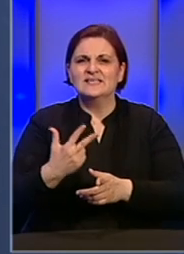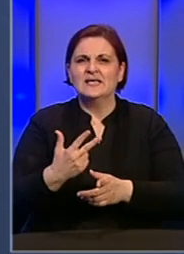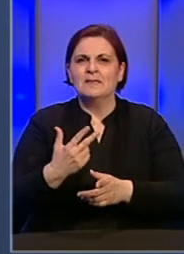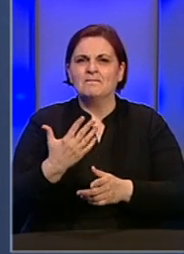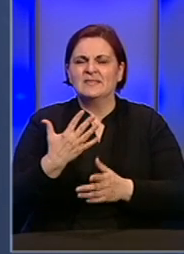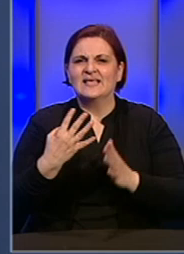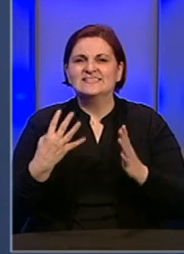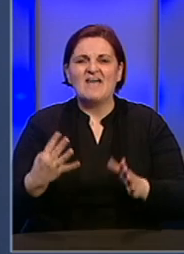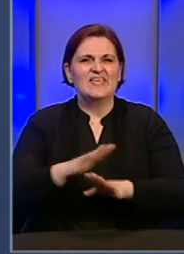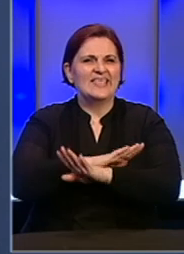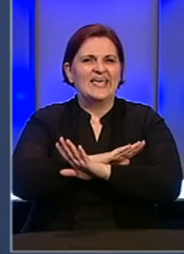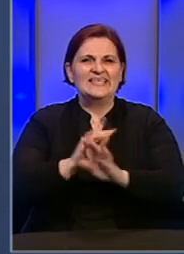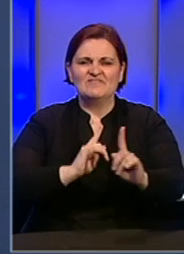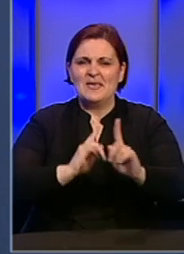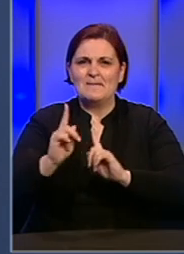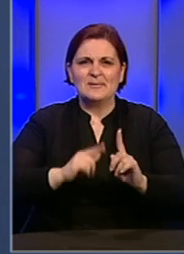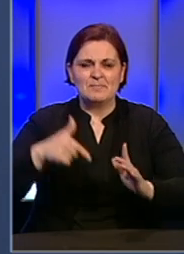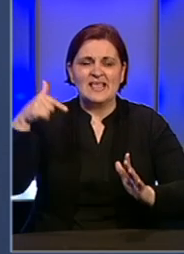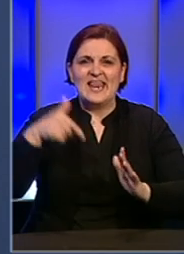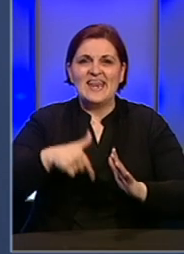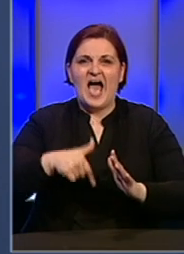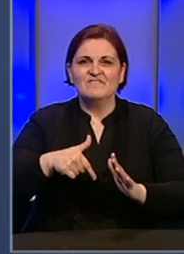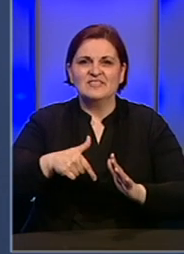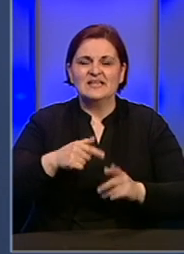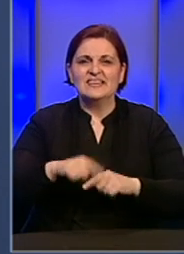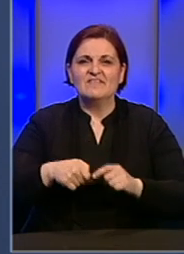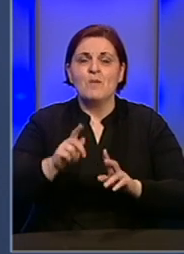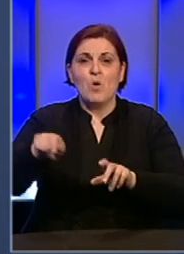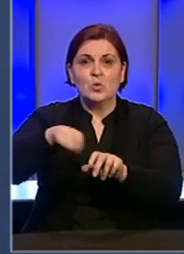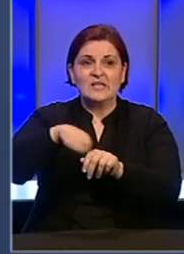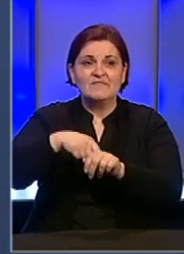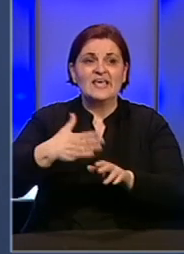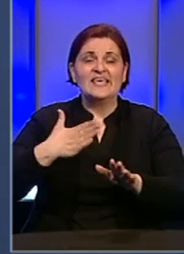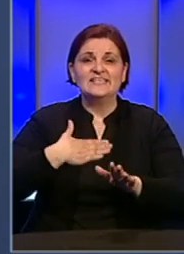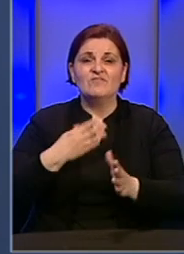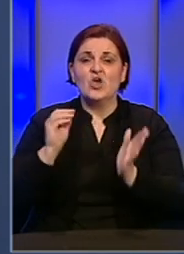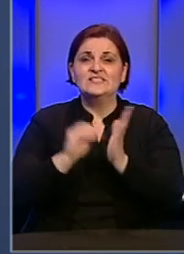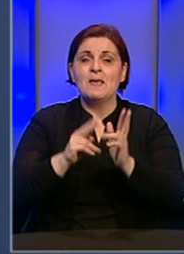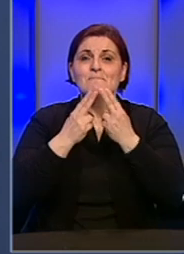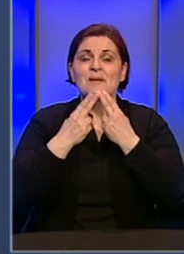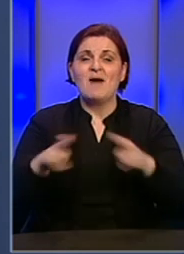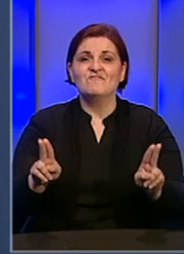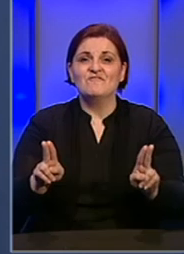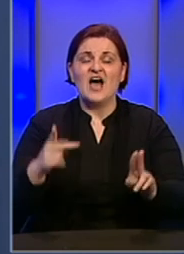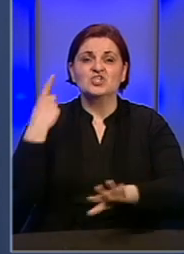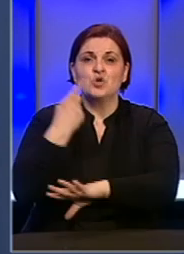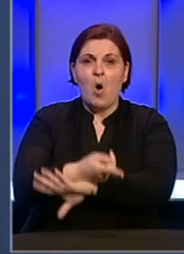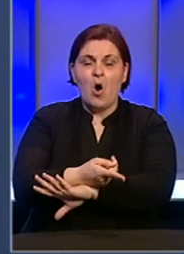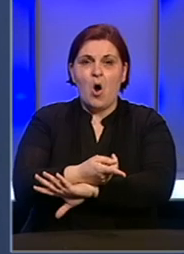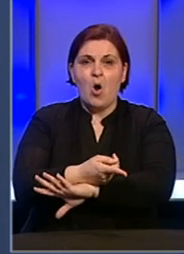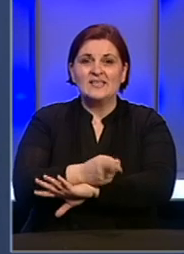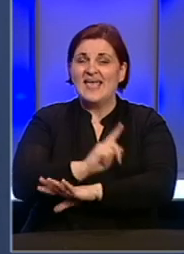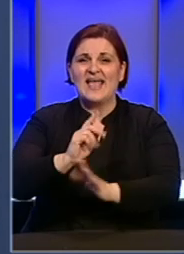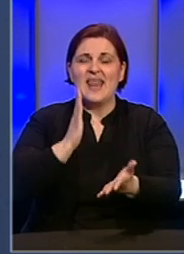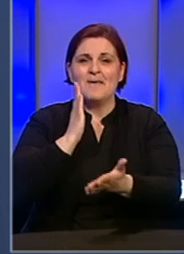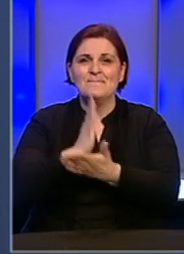svi prometnici naftnim derivatima mogu da korigiraju svoje cijene prema važećoj odluci da